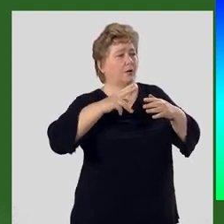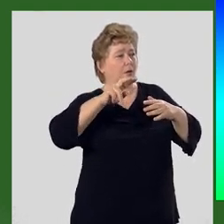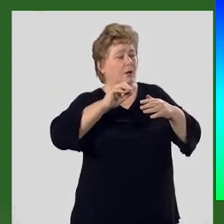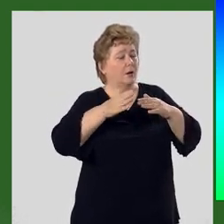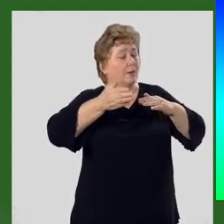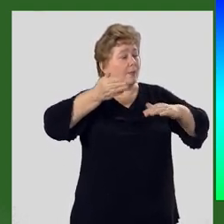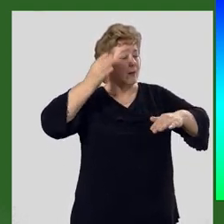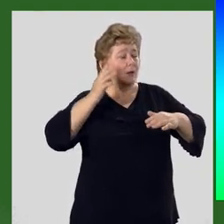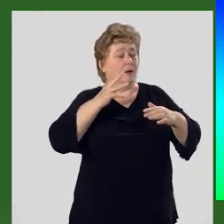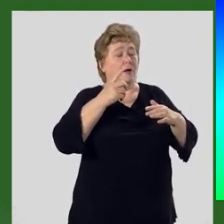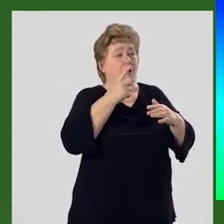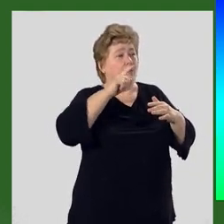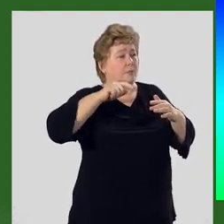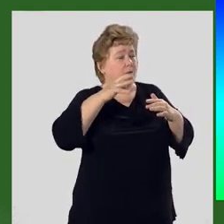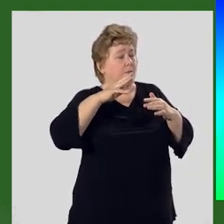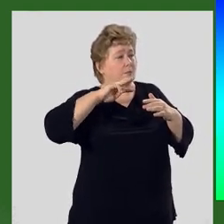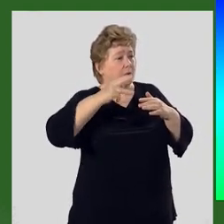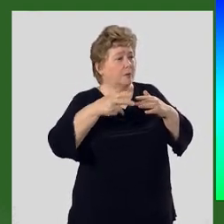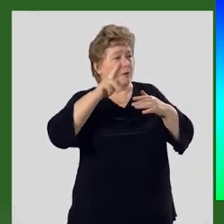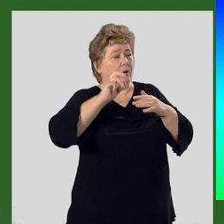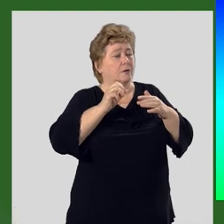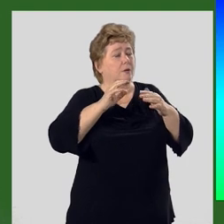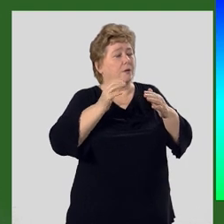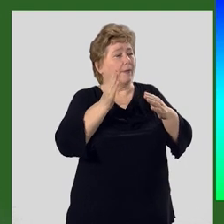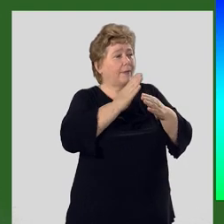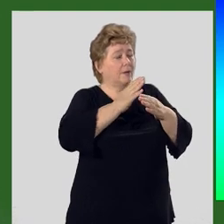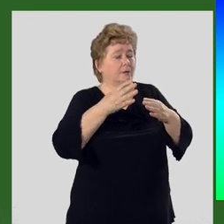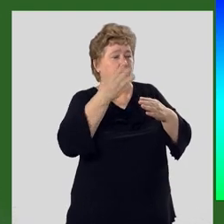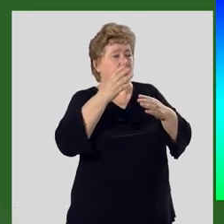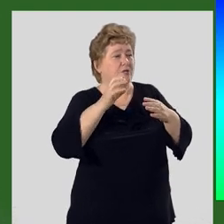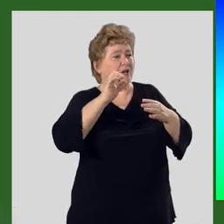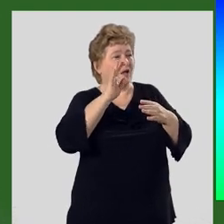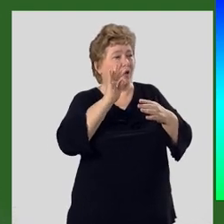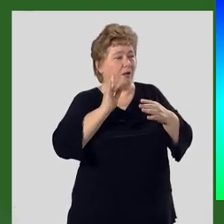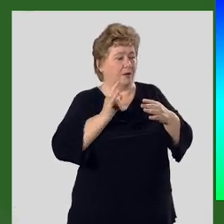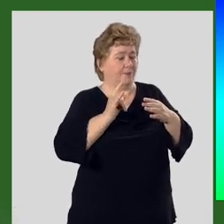и длился полтора миллиарда. Архей делится на 4 эры.